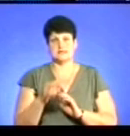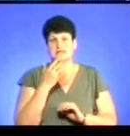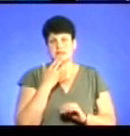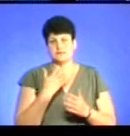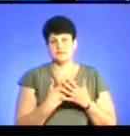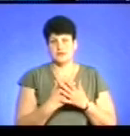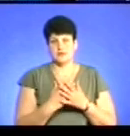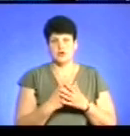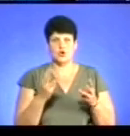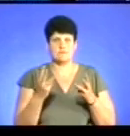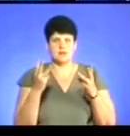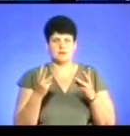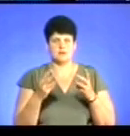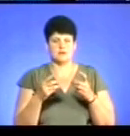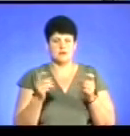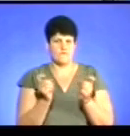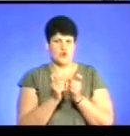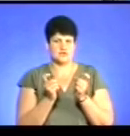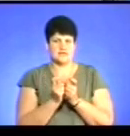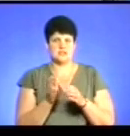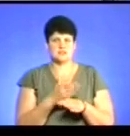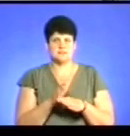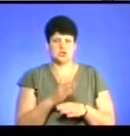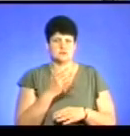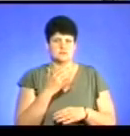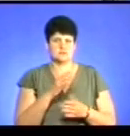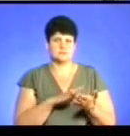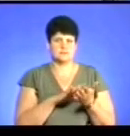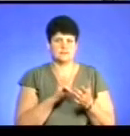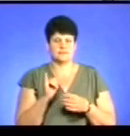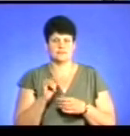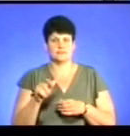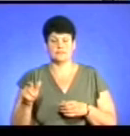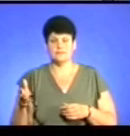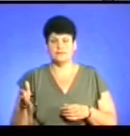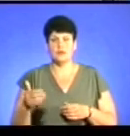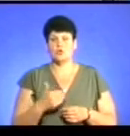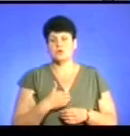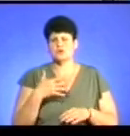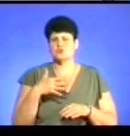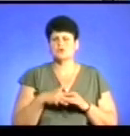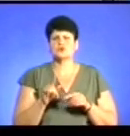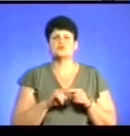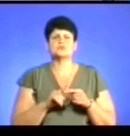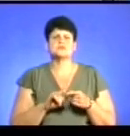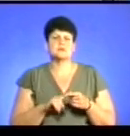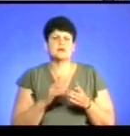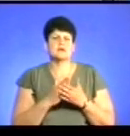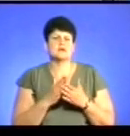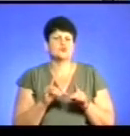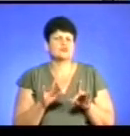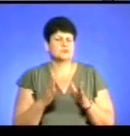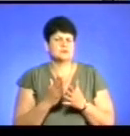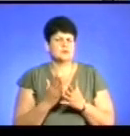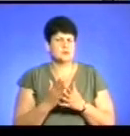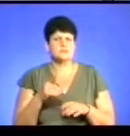ознакою та розпалення ворожнечі щодо ромської нацменшини. Тож хочеться зрозуміти, що це відбувається, чому це відбувається,